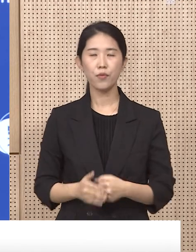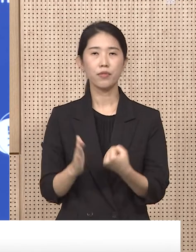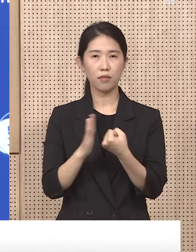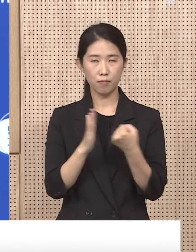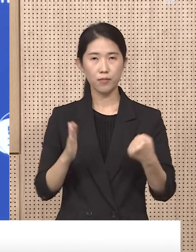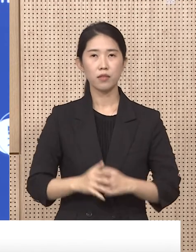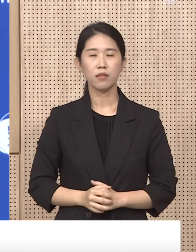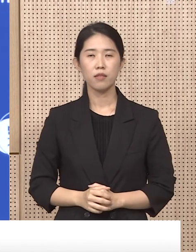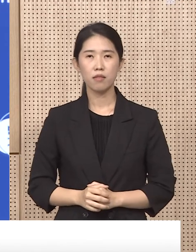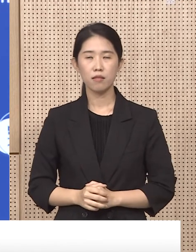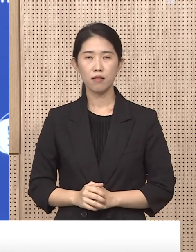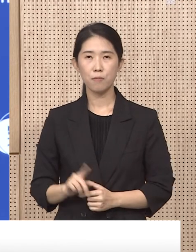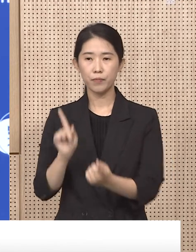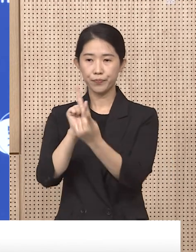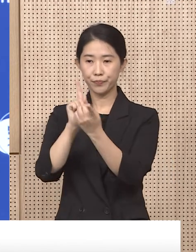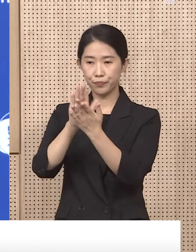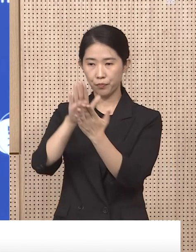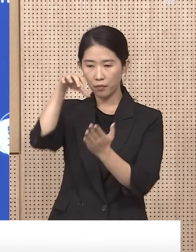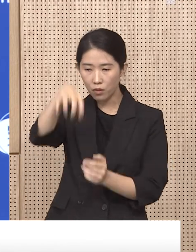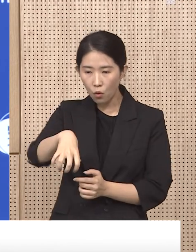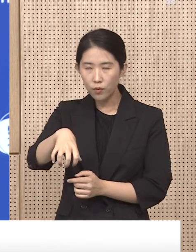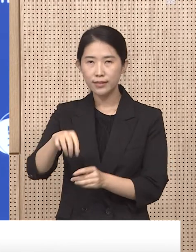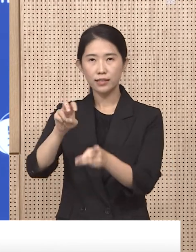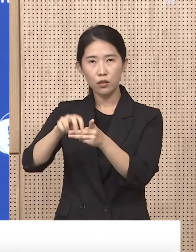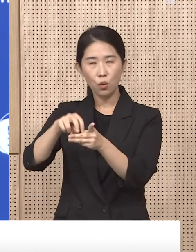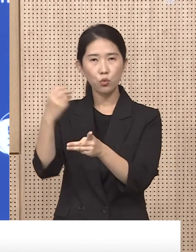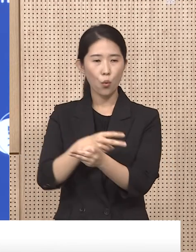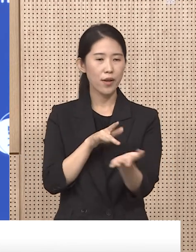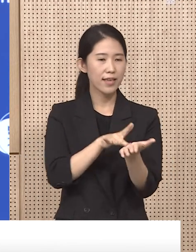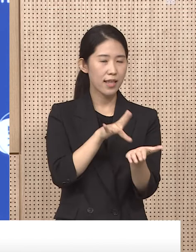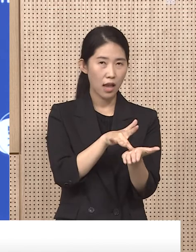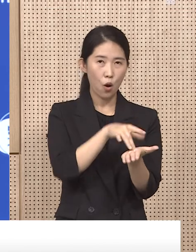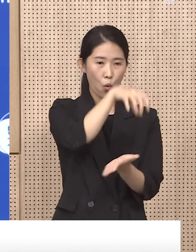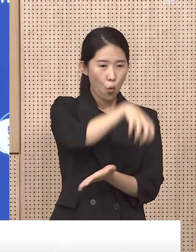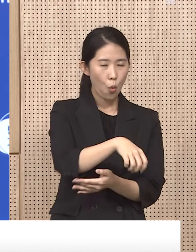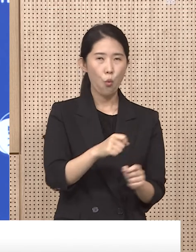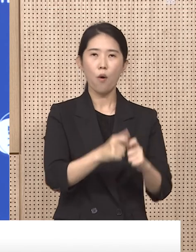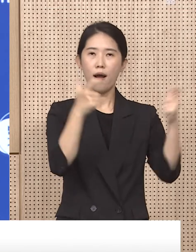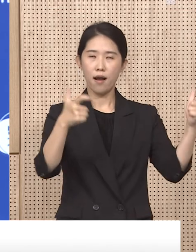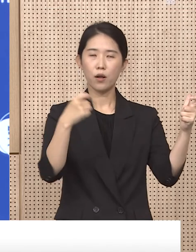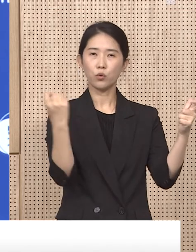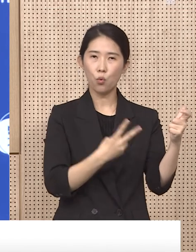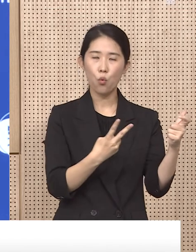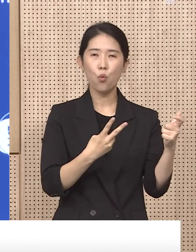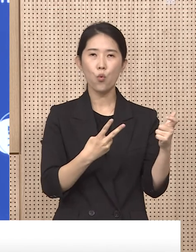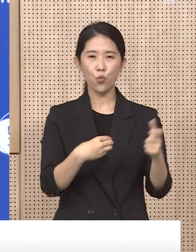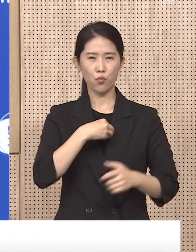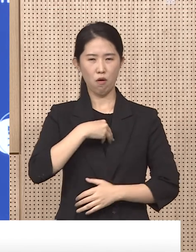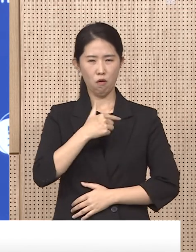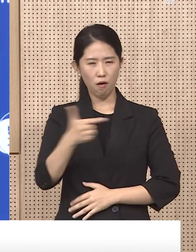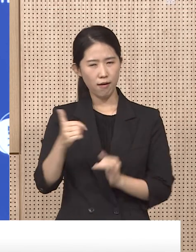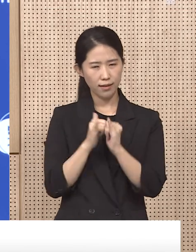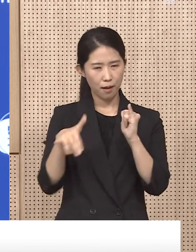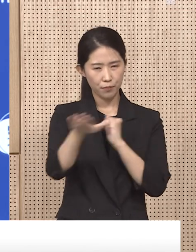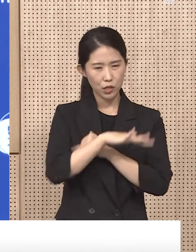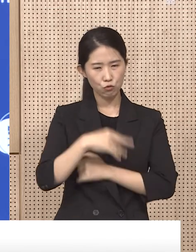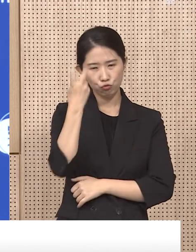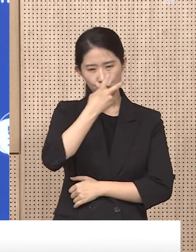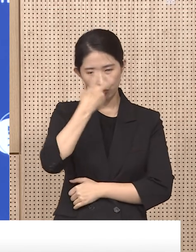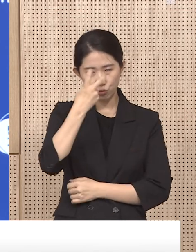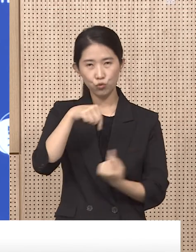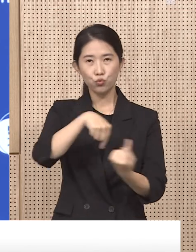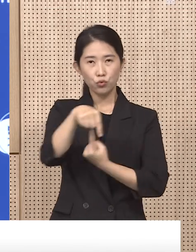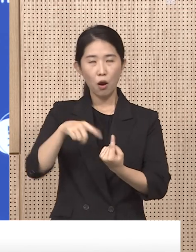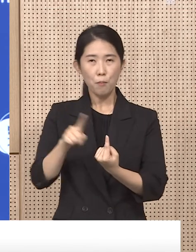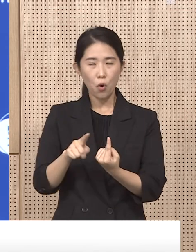진료센터와 전남약국 확대, 고융군 패스트트랙 운영률을 통해 가급적 확진 당일 처방